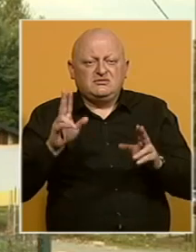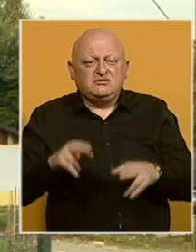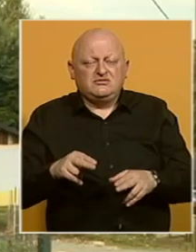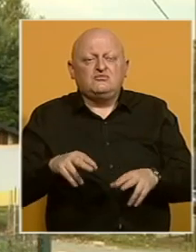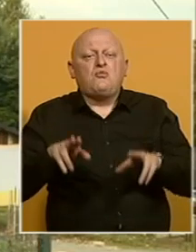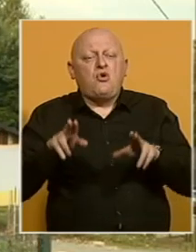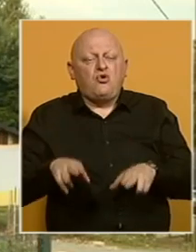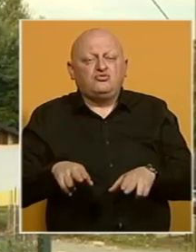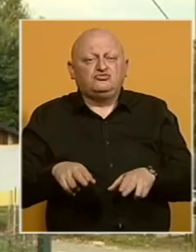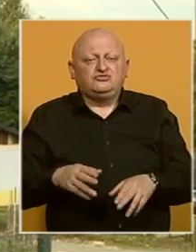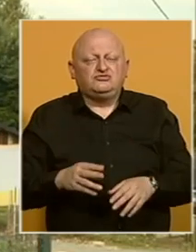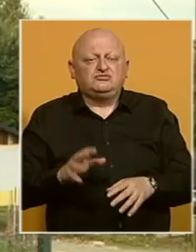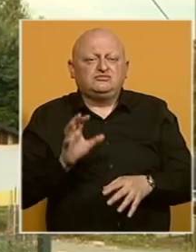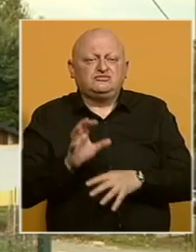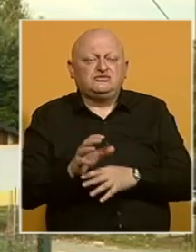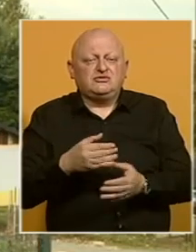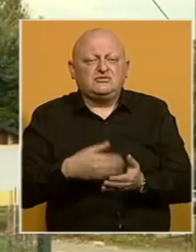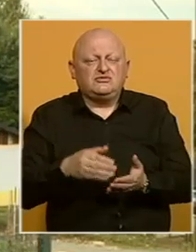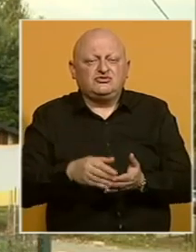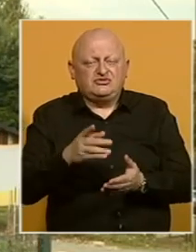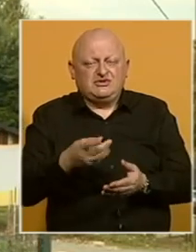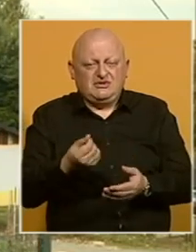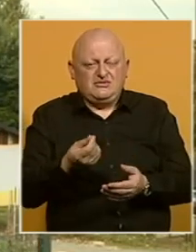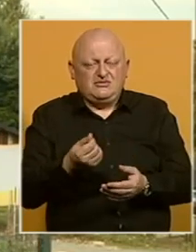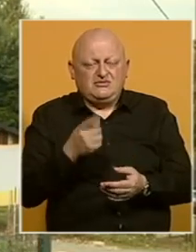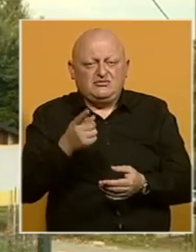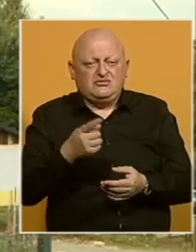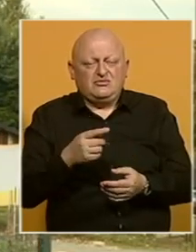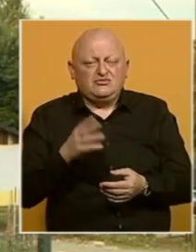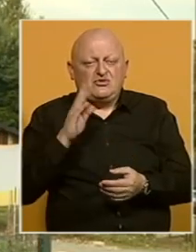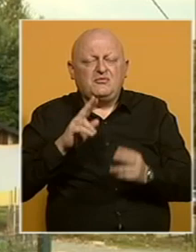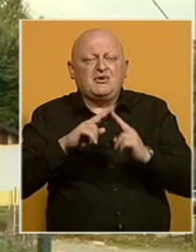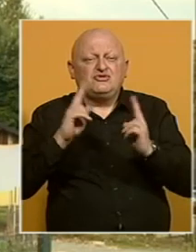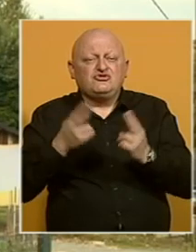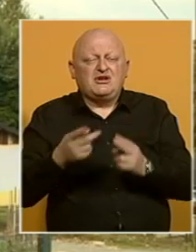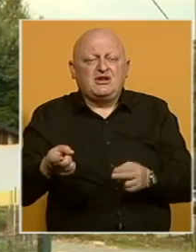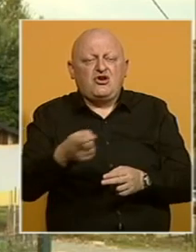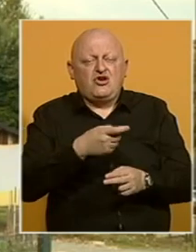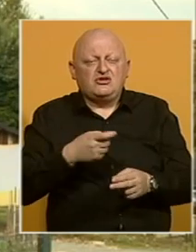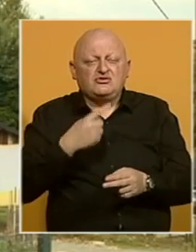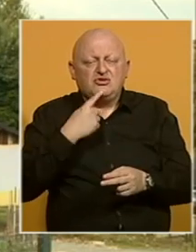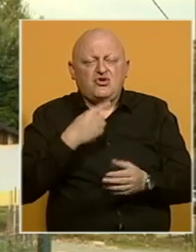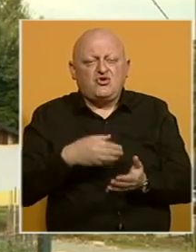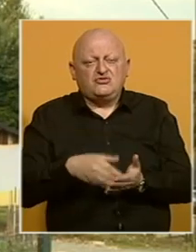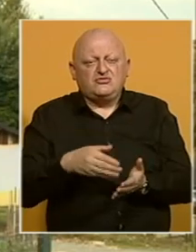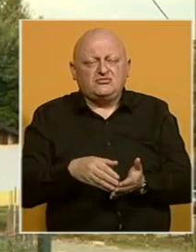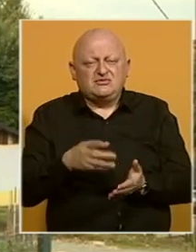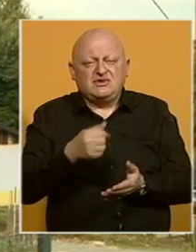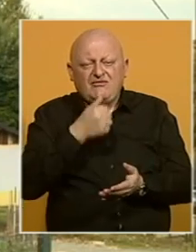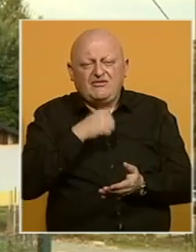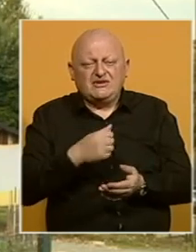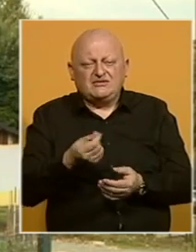mogućnost da utiču na trošenje tih sredstava. To su obično međunarodne organizacije, neke koji su trošile ta